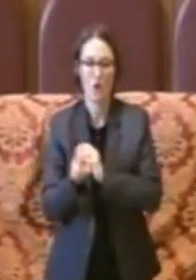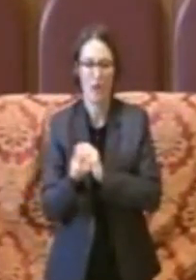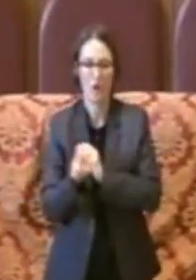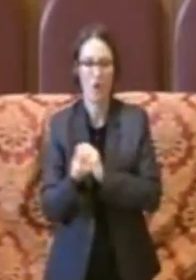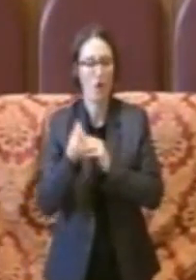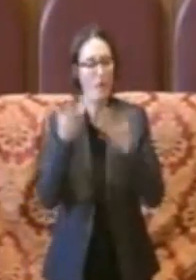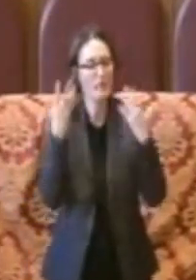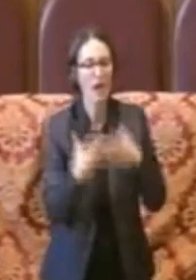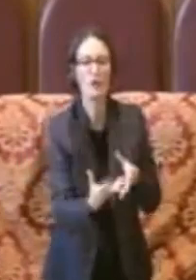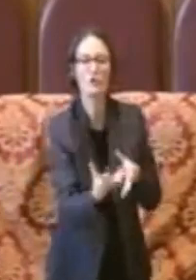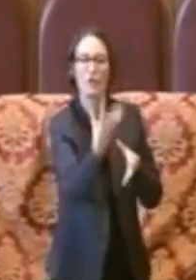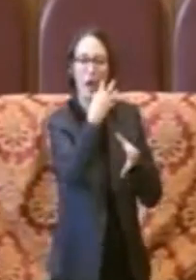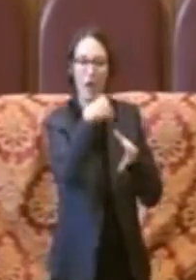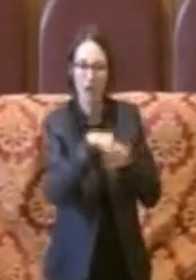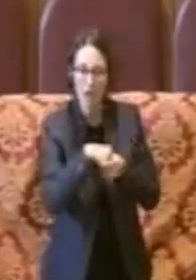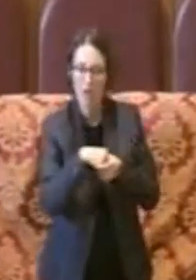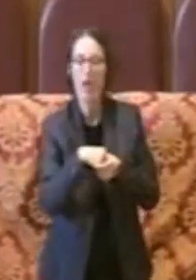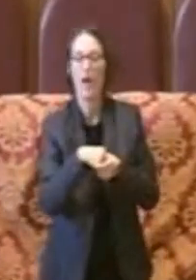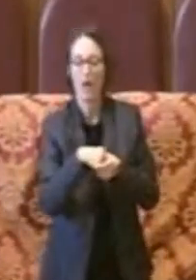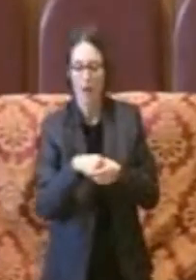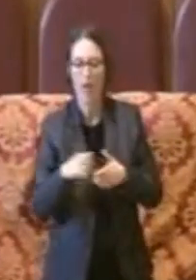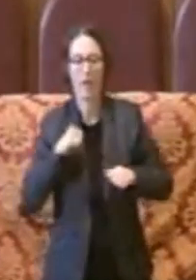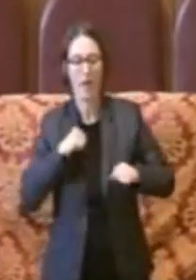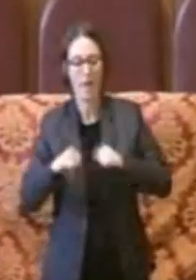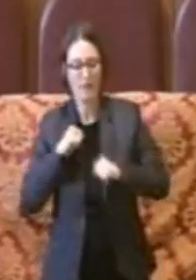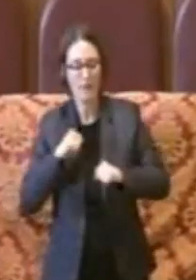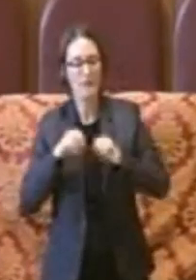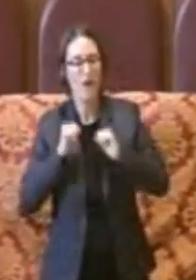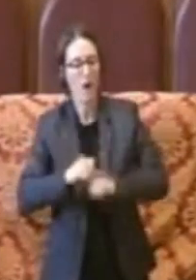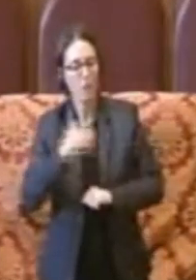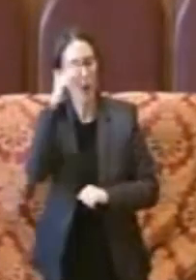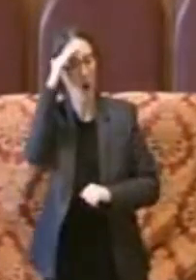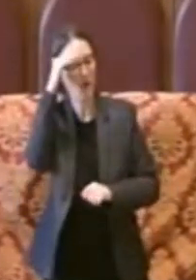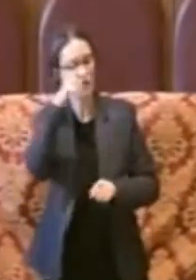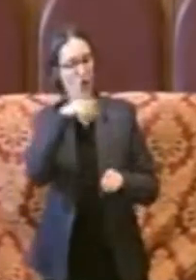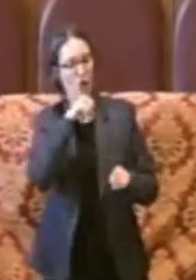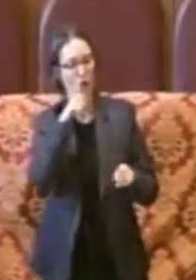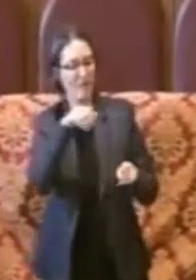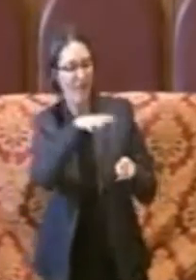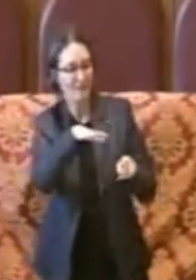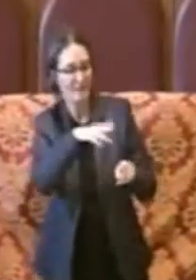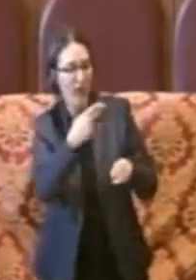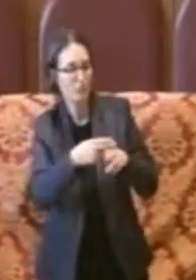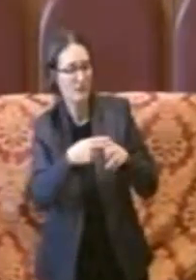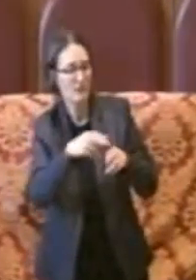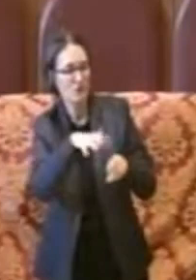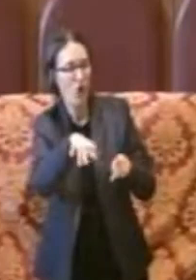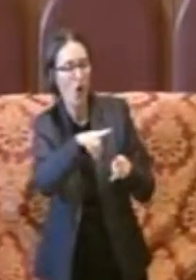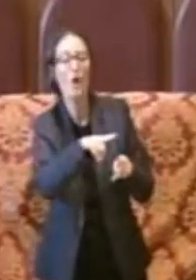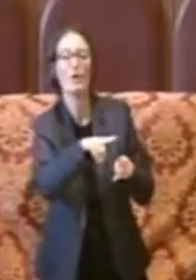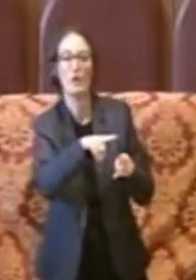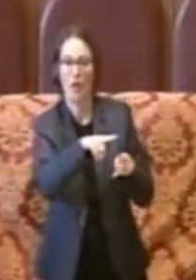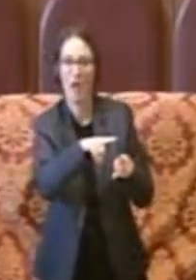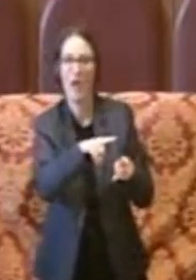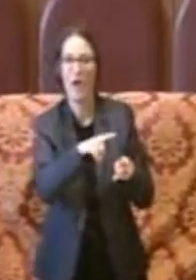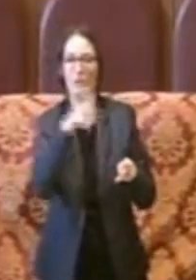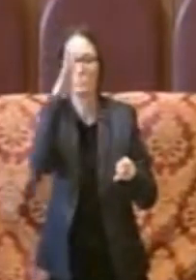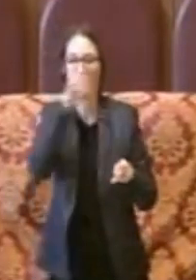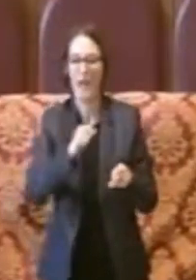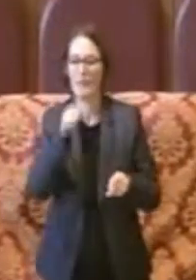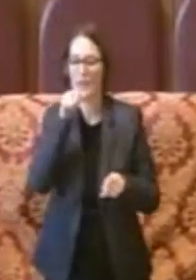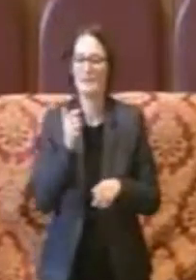raccogliere l'amministrazione fa bisogno e a quel punto riuscire a individuare degli interventi che